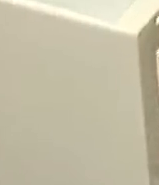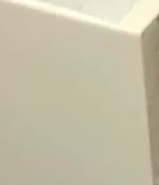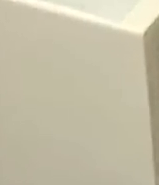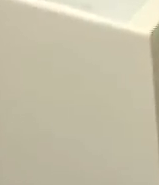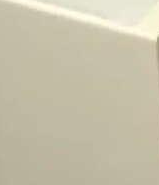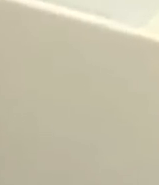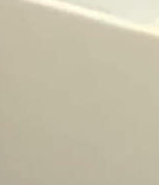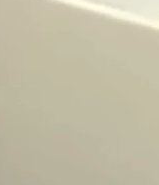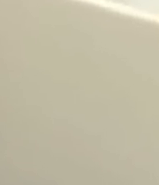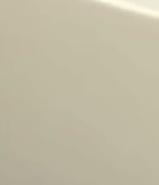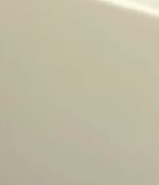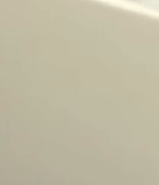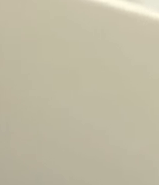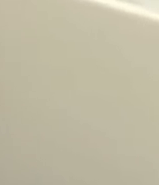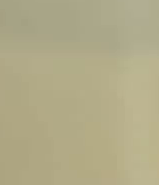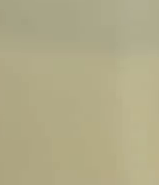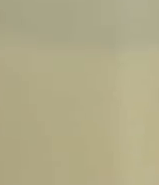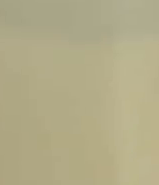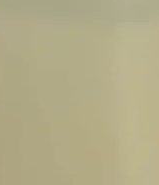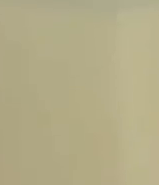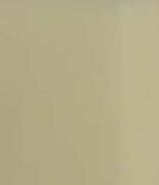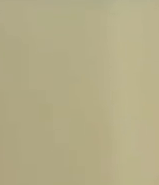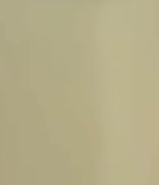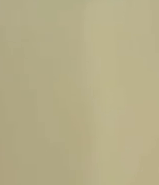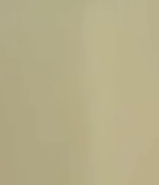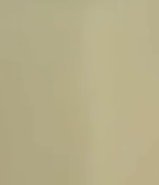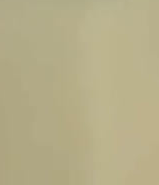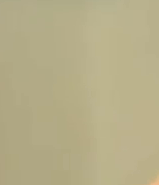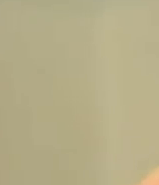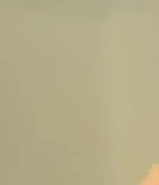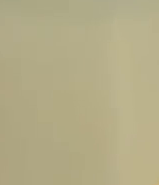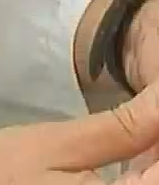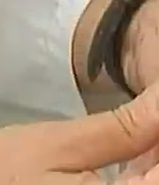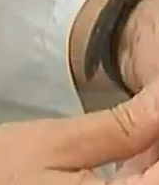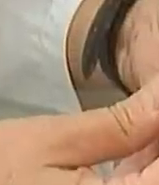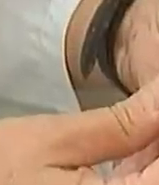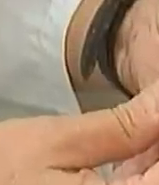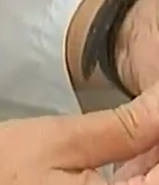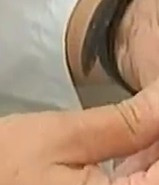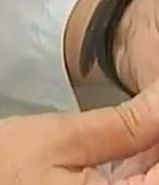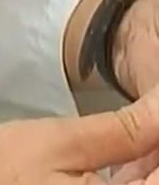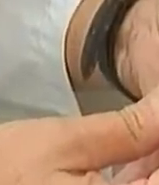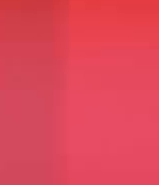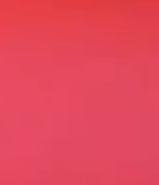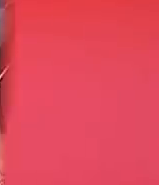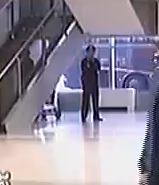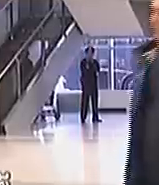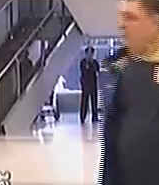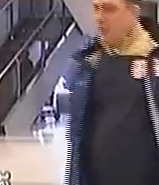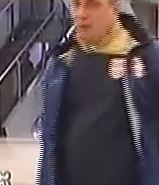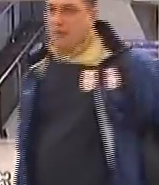U toku priprema plana vakcinacije protiv Novog Rifa, građani same odlučuju da li će se vakcinisati ili ne, kaže za B92 ministar Milosavljević.